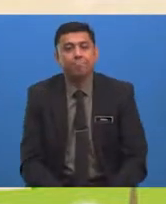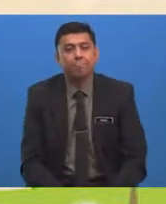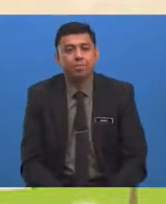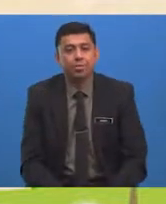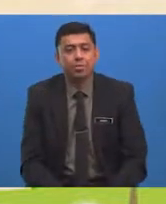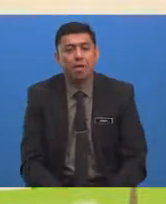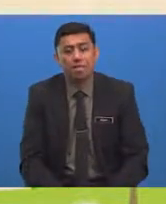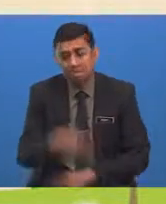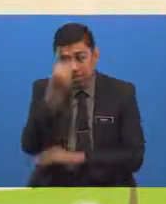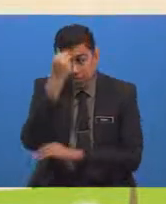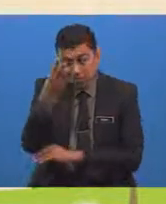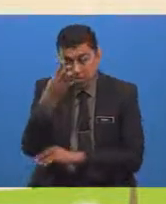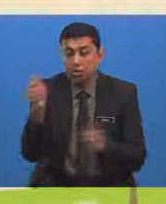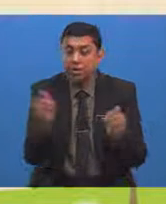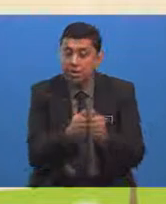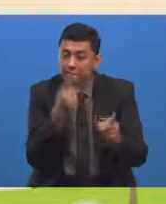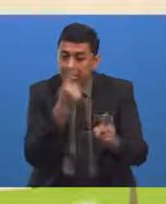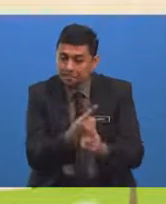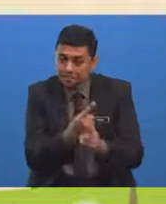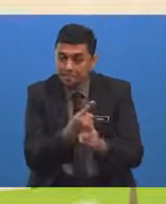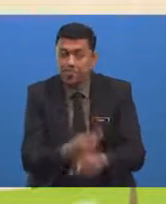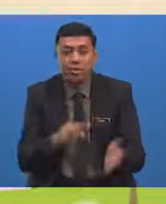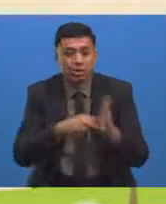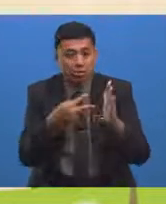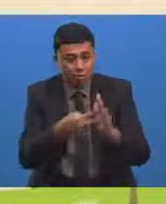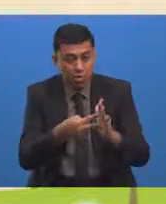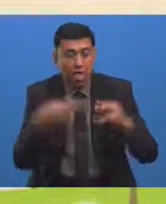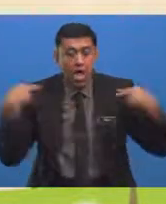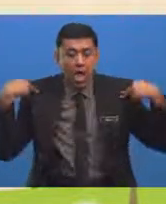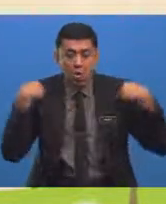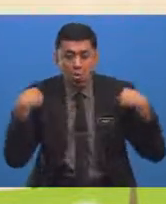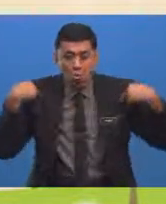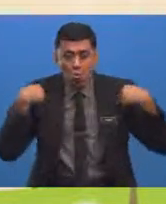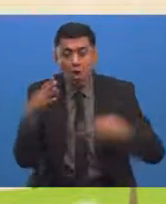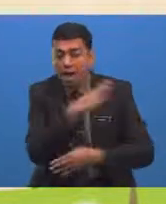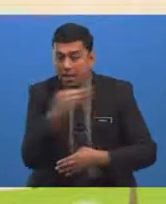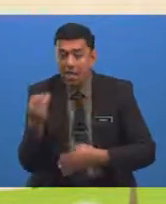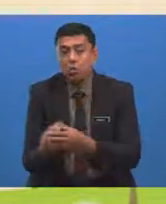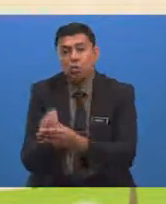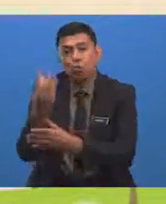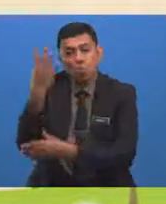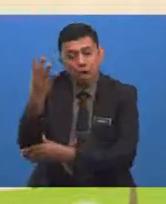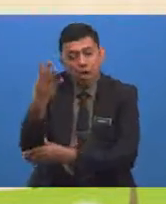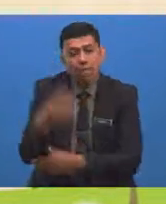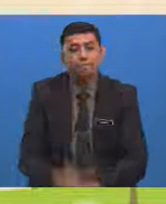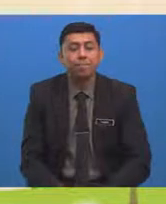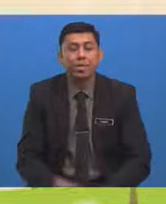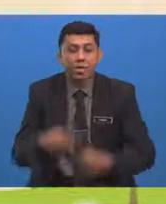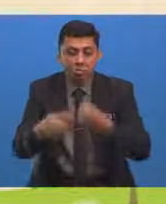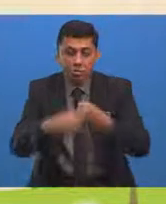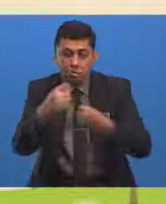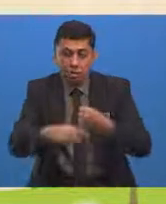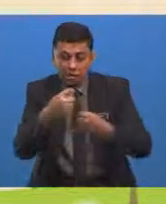Menyatakan dengan betul Maksud haiwan dan tumbuhan Diancam